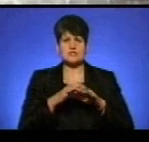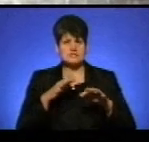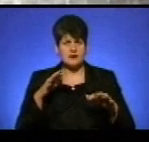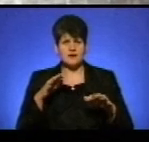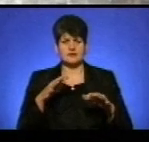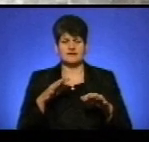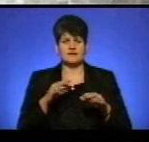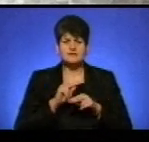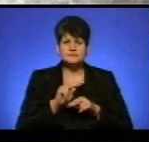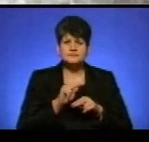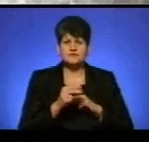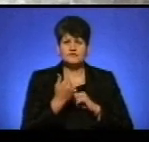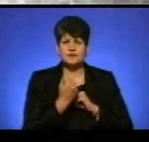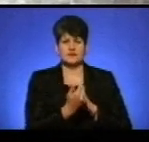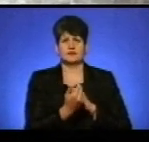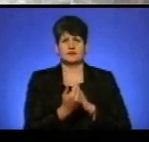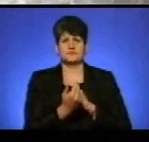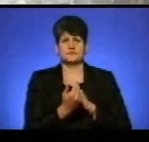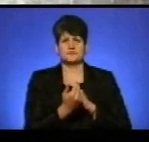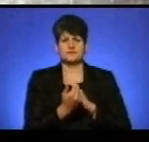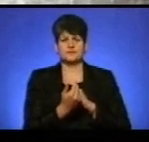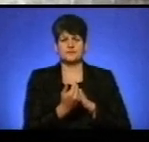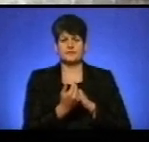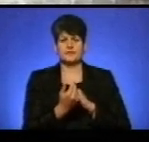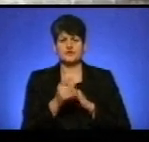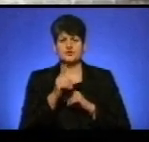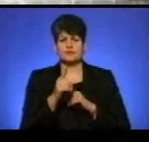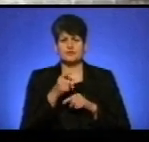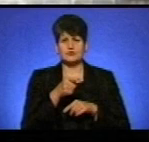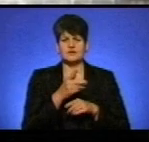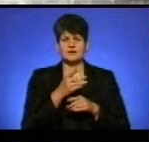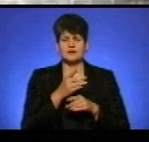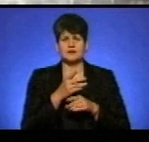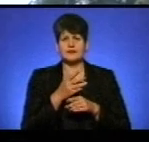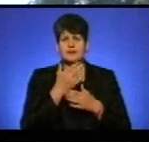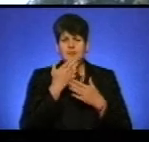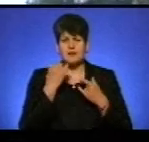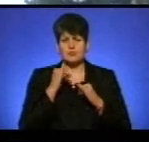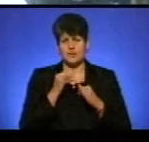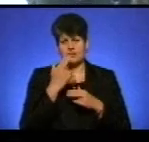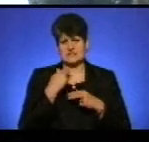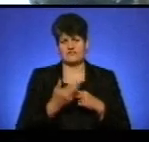і наставляв їх, щоб не мали першивий звичок.